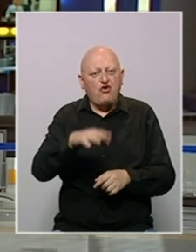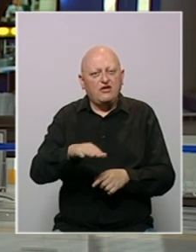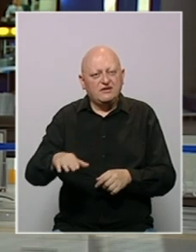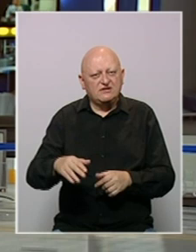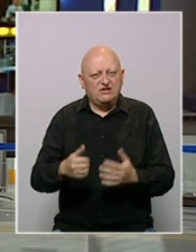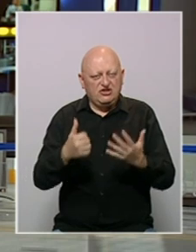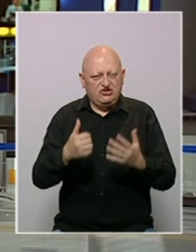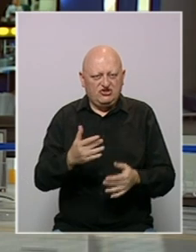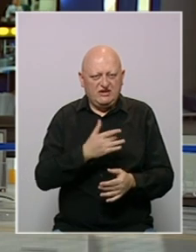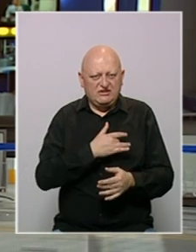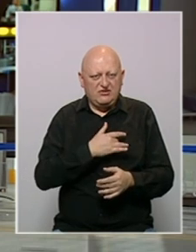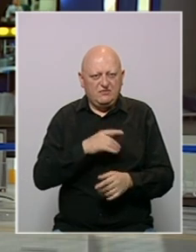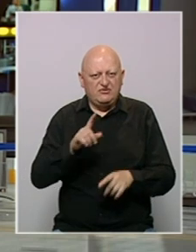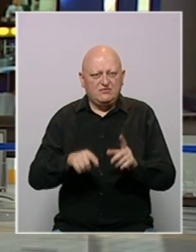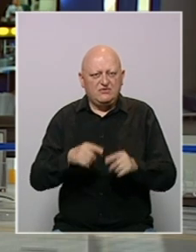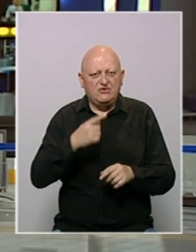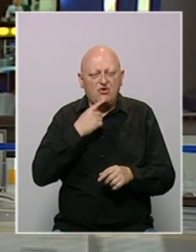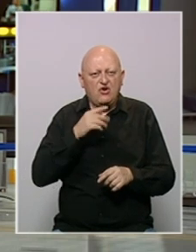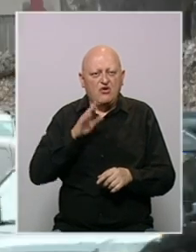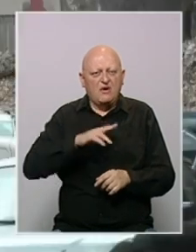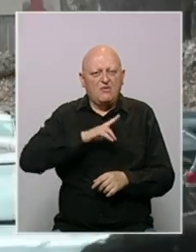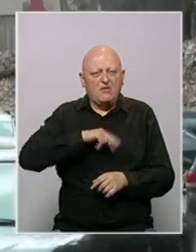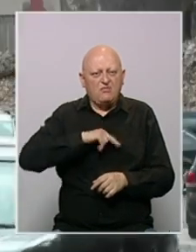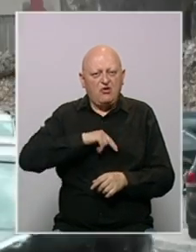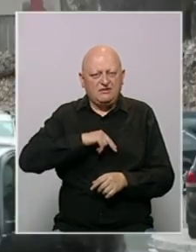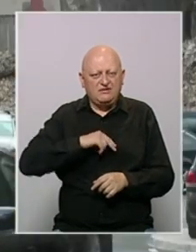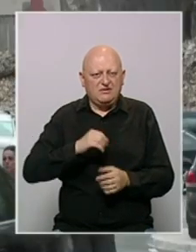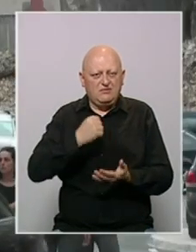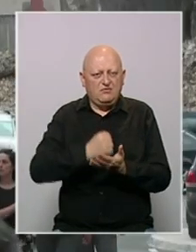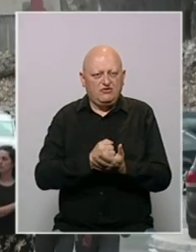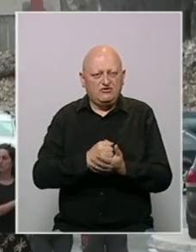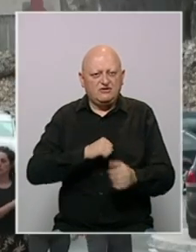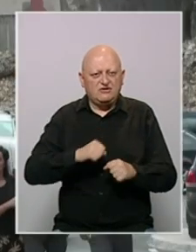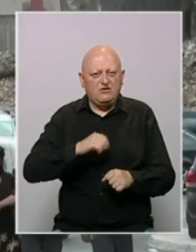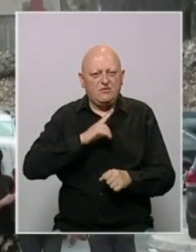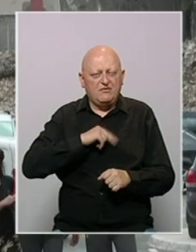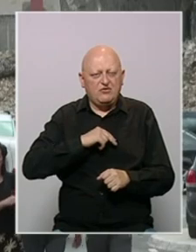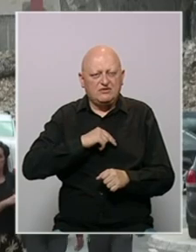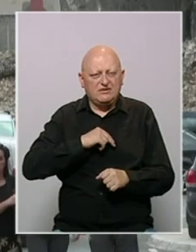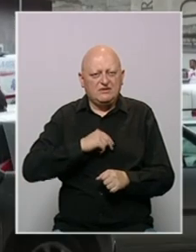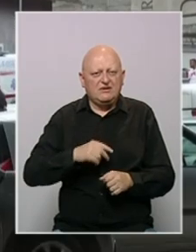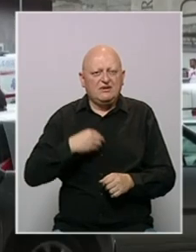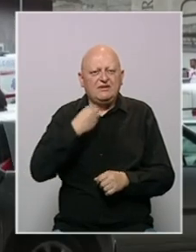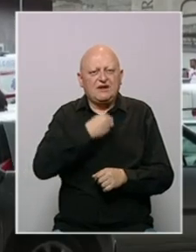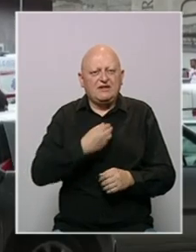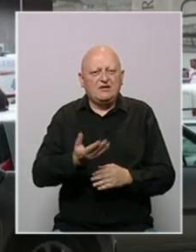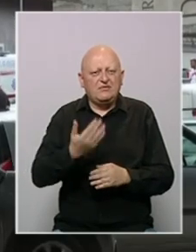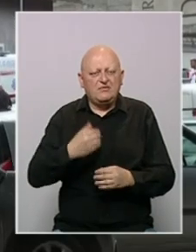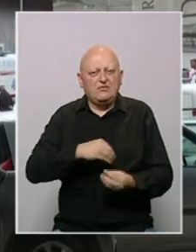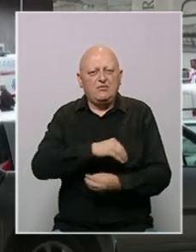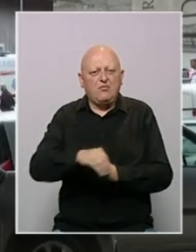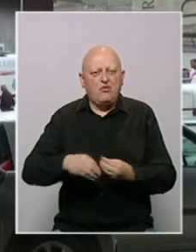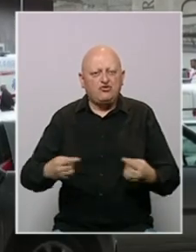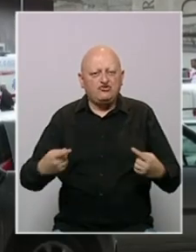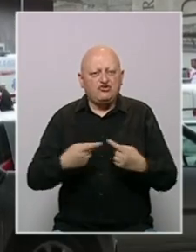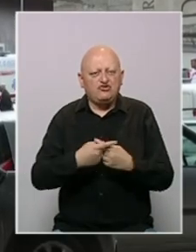je dvoje djece, šestoro je povređenih, među kojima je pripadnik policije, potvrđeno je iz uprave policije. Tragediji je